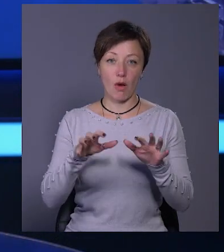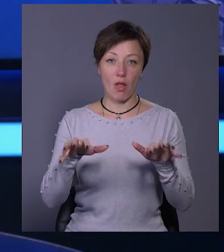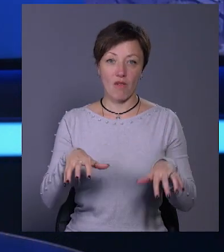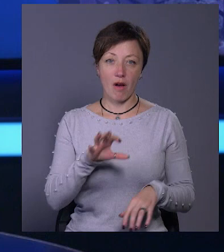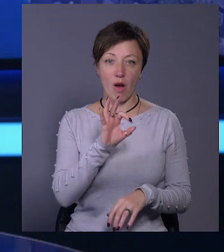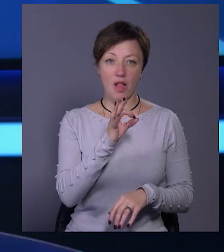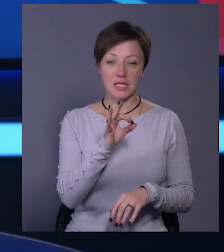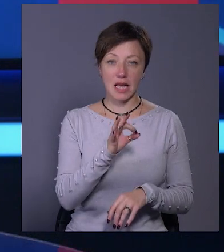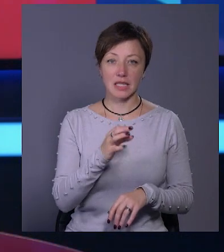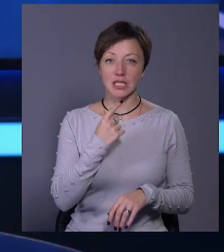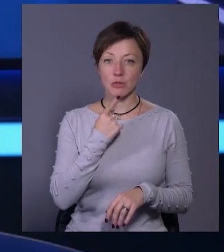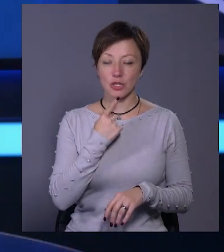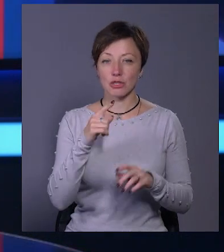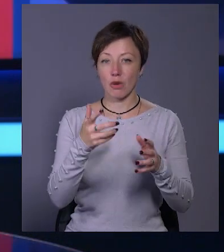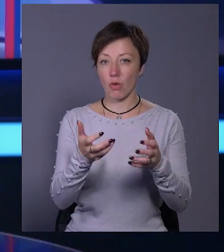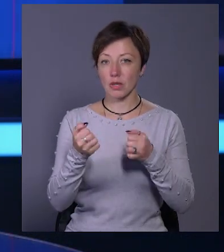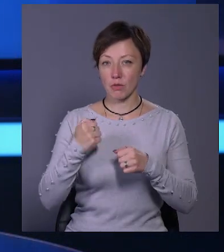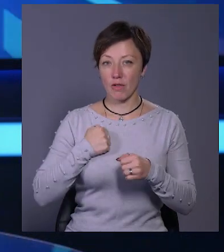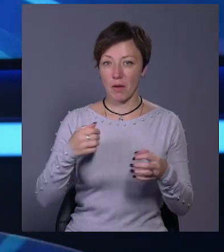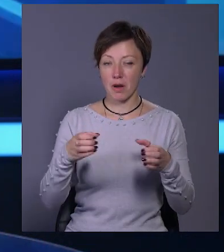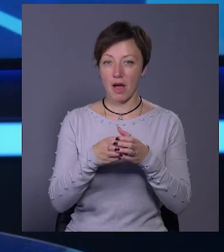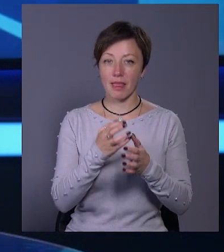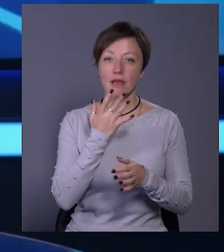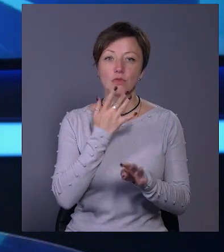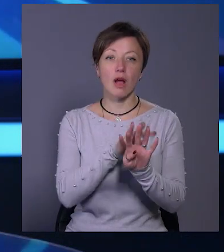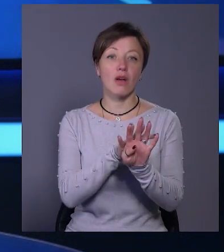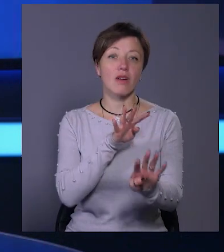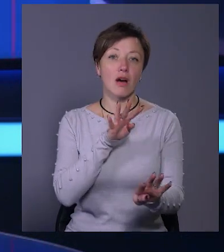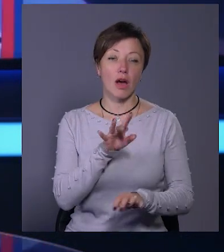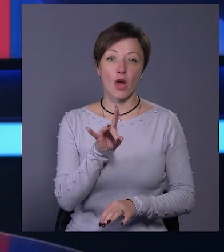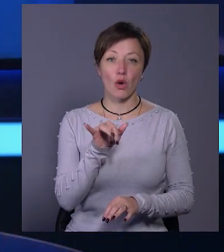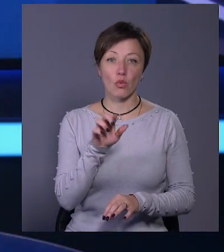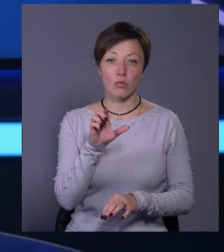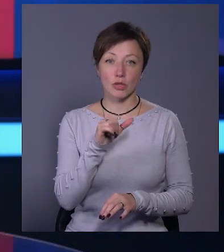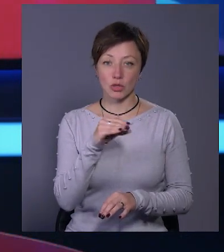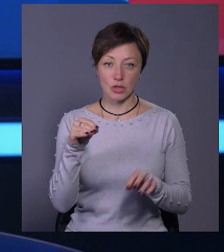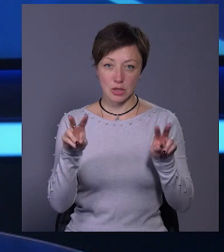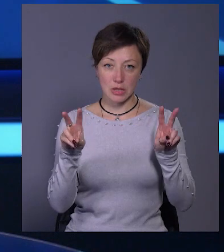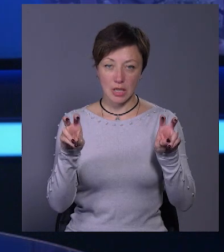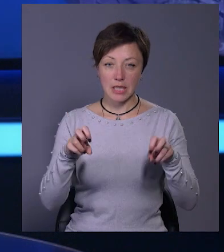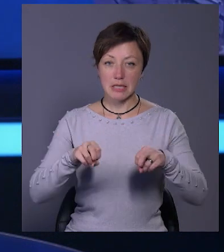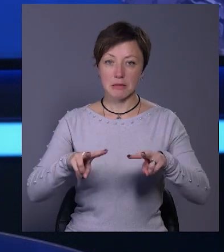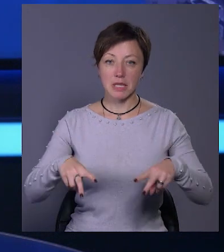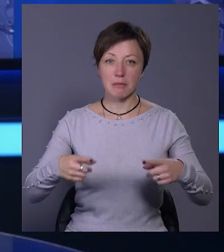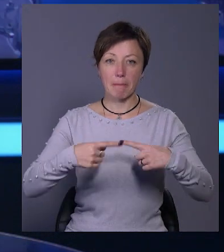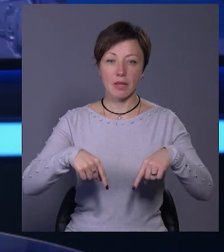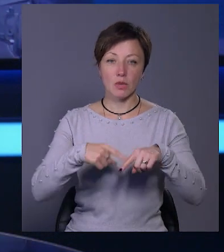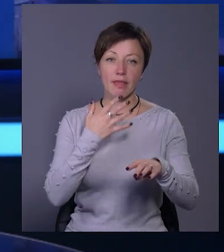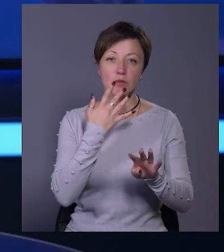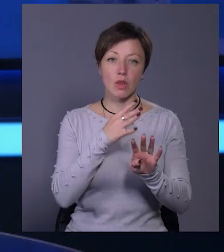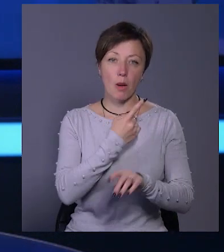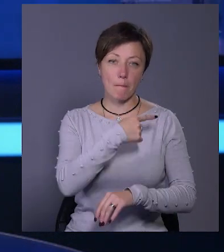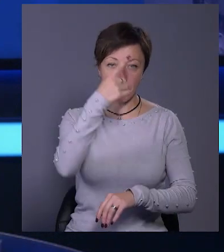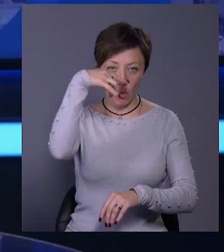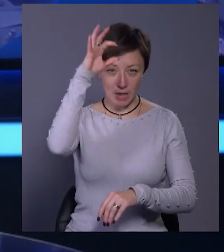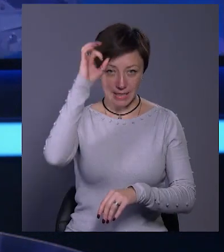Семчишин. Отримала їх бойова бригада Національної гвардії «Рубіж», спецпідрозділи Національної поліції та Сил спеціальних